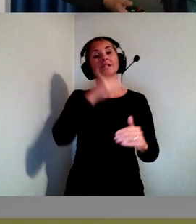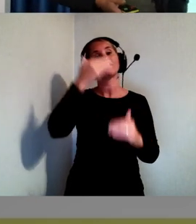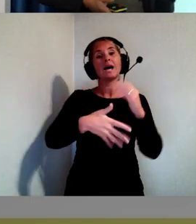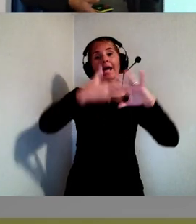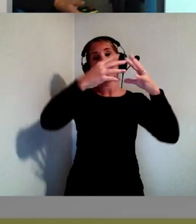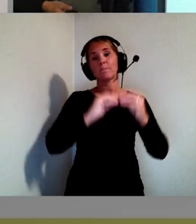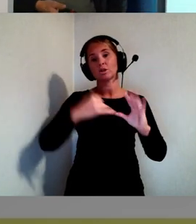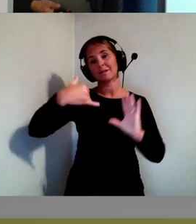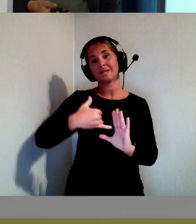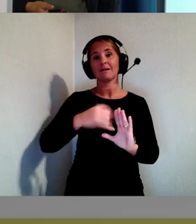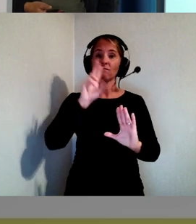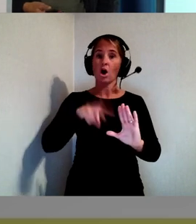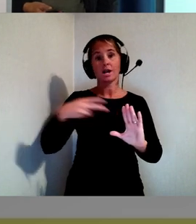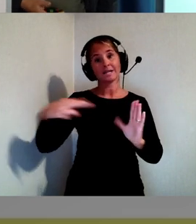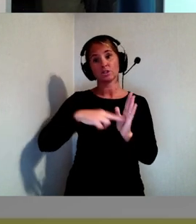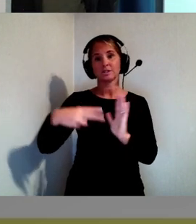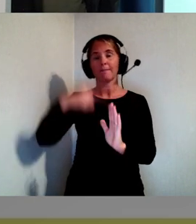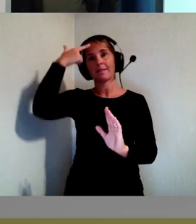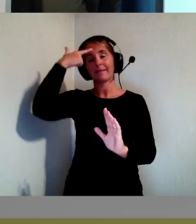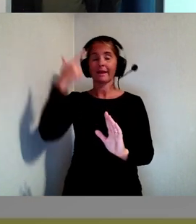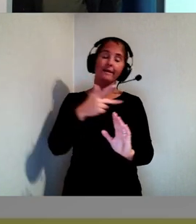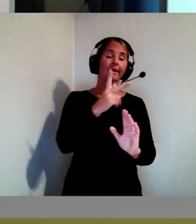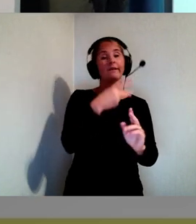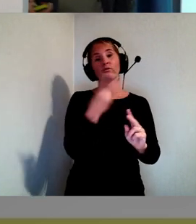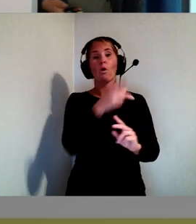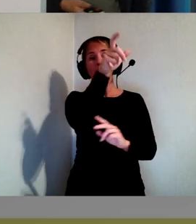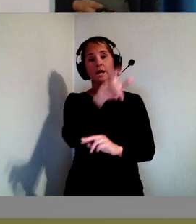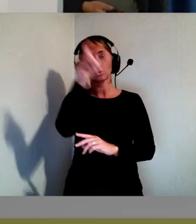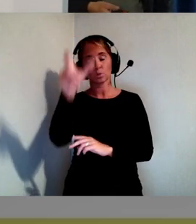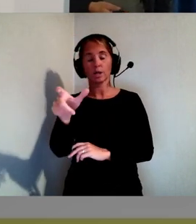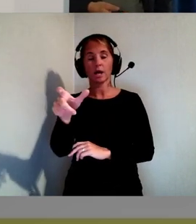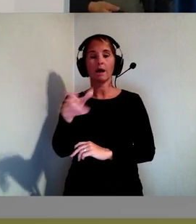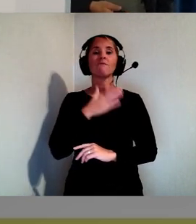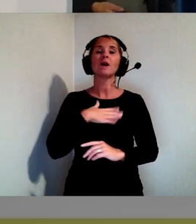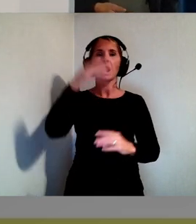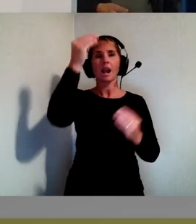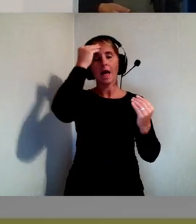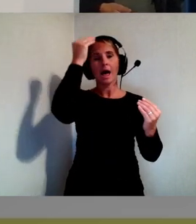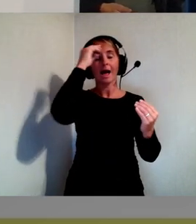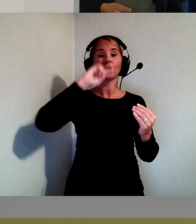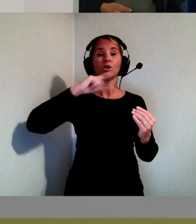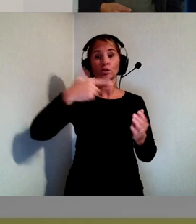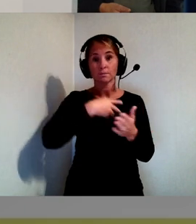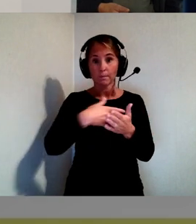Och tänk dig då, Kalle och Nisse eller Ahmed eller vem det än är, som vill lära sig ett nytt språk.